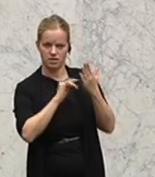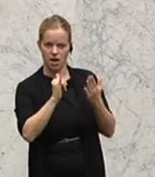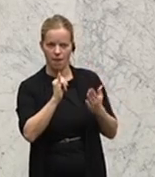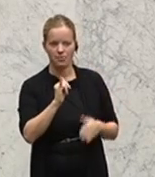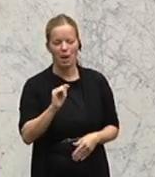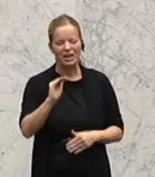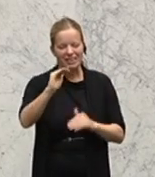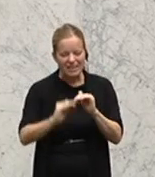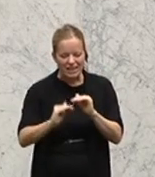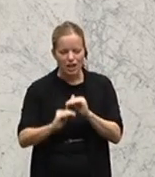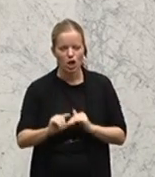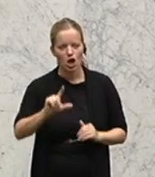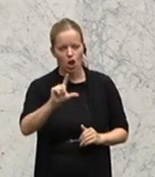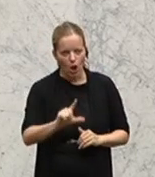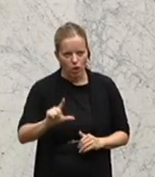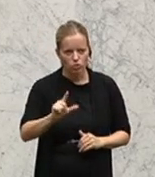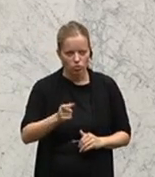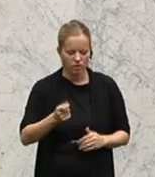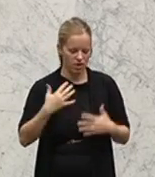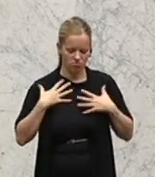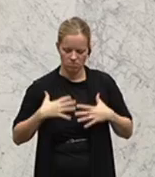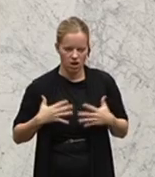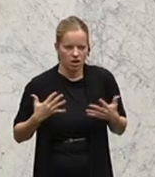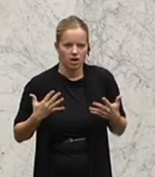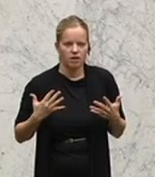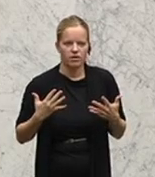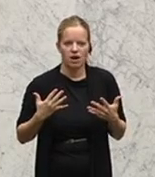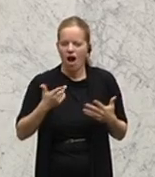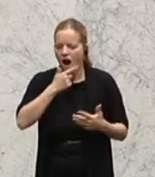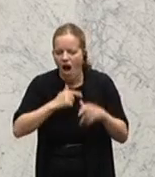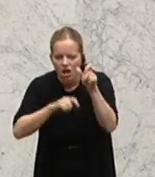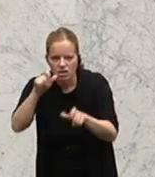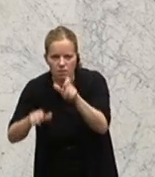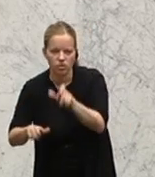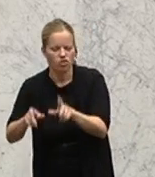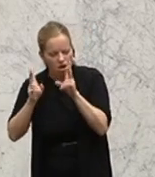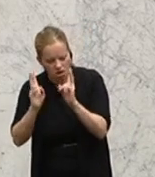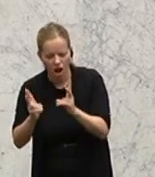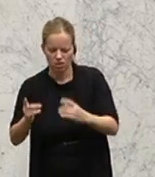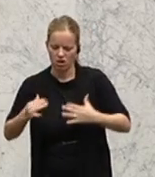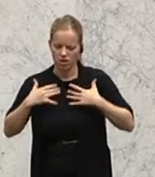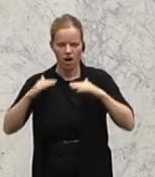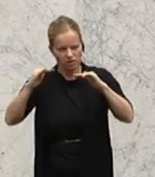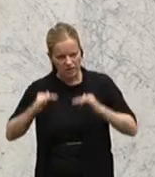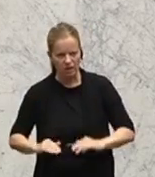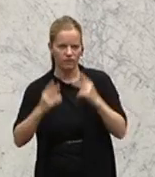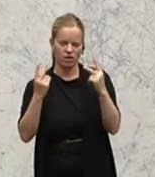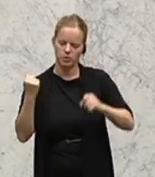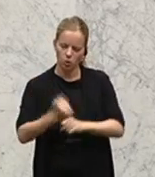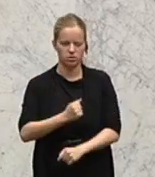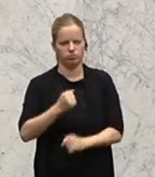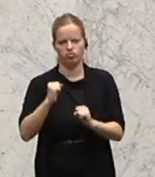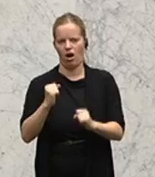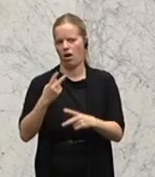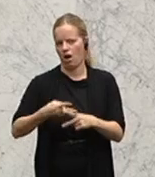Leukozyten sagen gar nichts. Ein alterer Mensch kann niedrige Leukozyten haben und trotzdem ziemlich krank sein. Das heißt, das ist